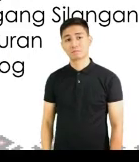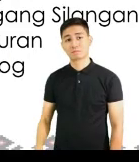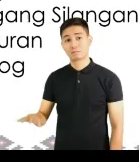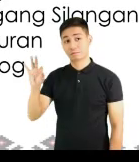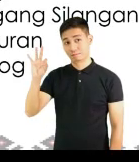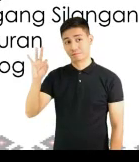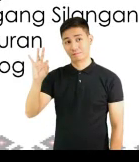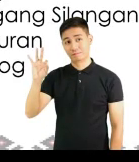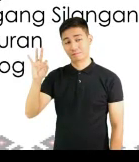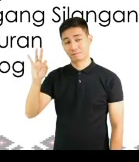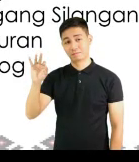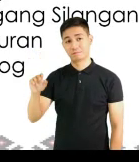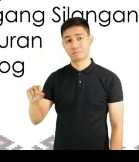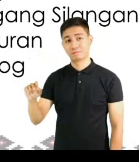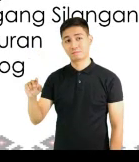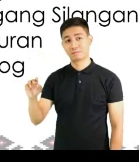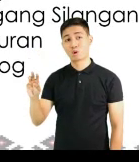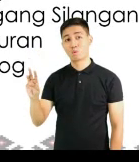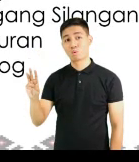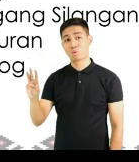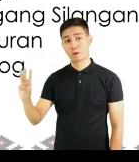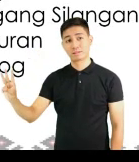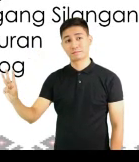Ikasyang, kanluran.